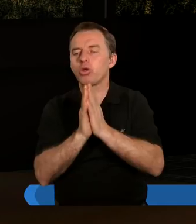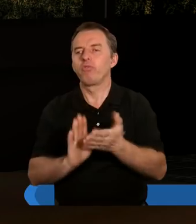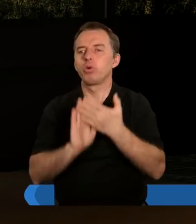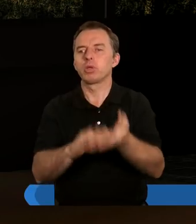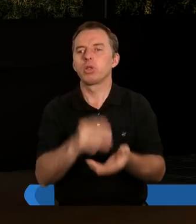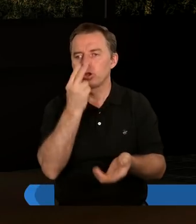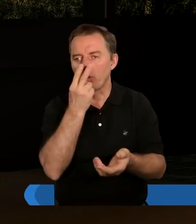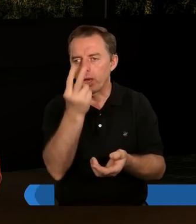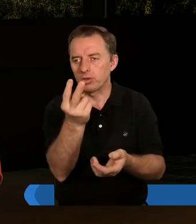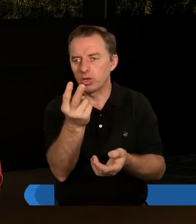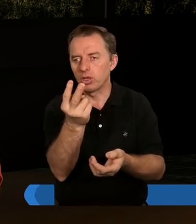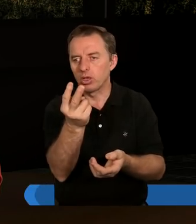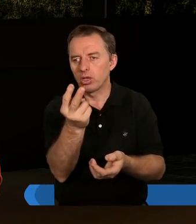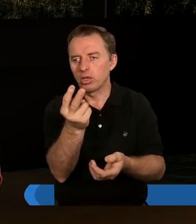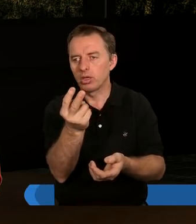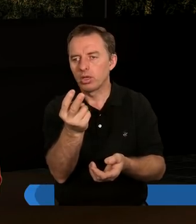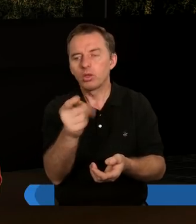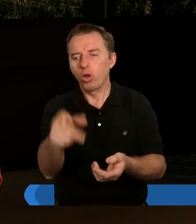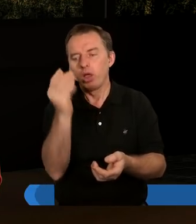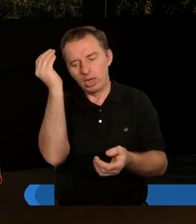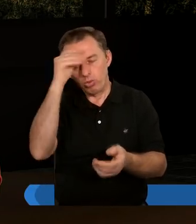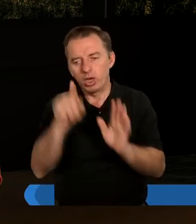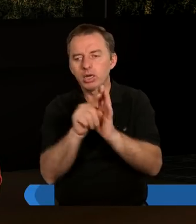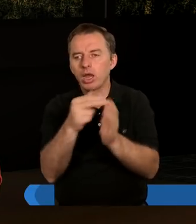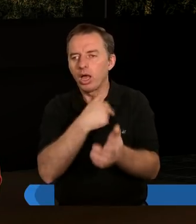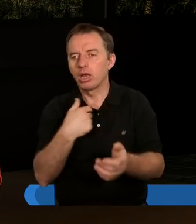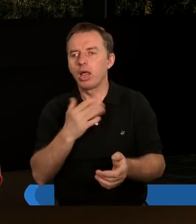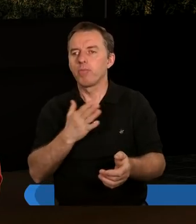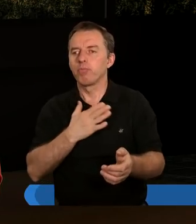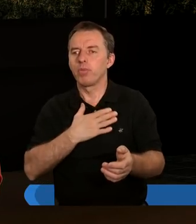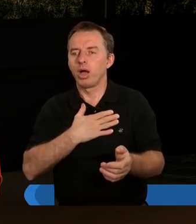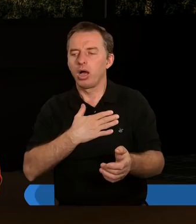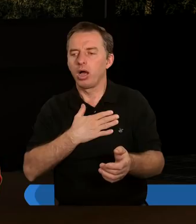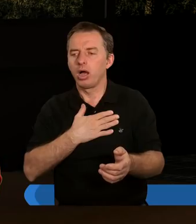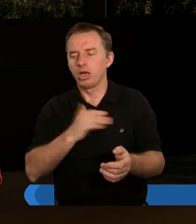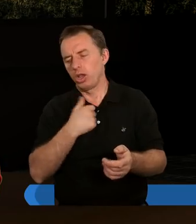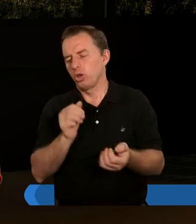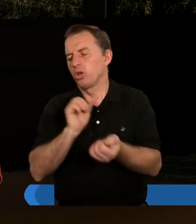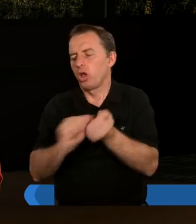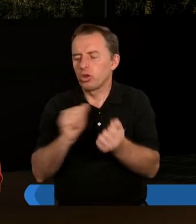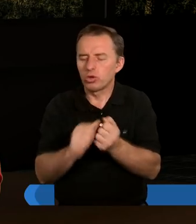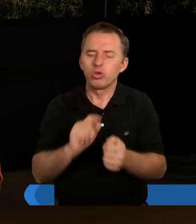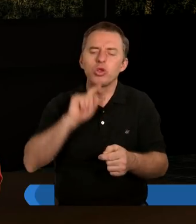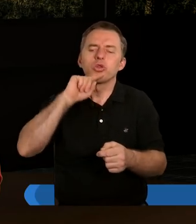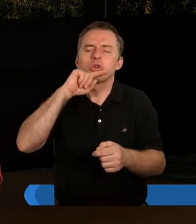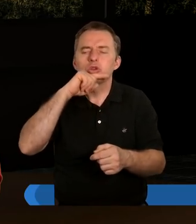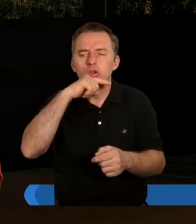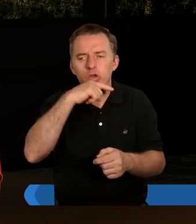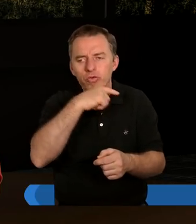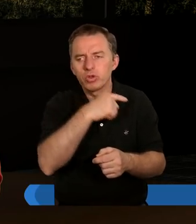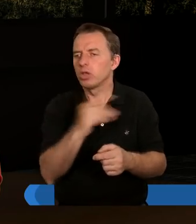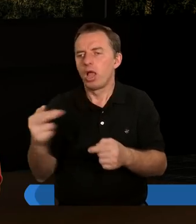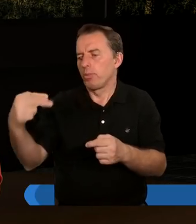wybaczenie, Jezus wybacza, to czy to nie jest nauka dla nas, że jeżeli ktoś nam zaszkodził, ktoś nas skrzywdził